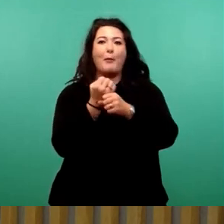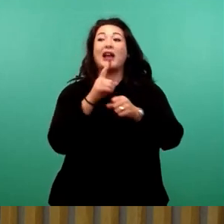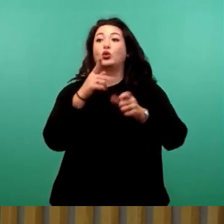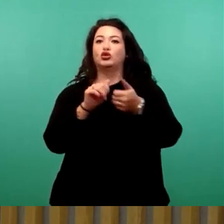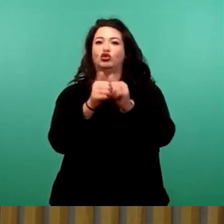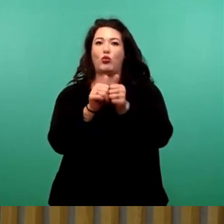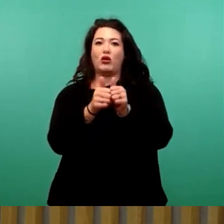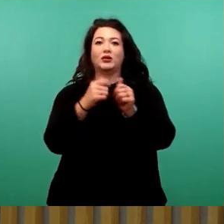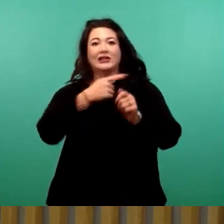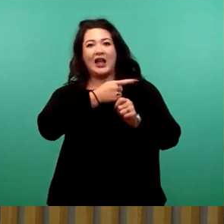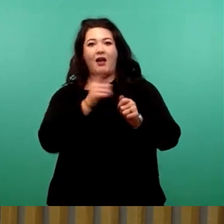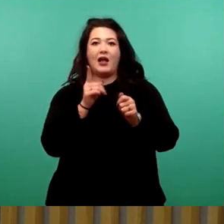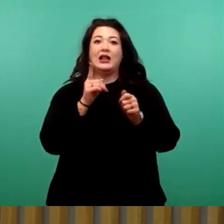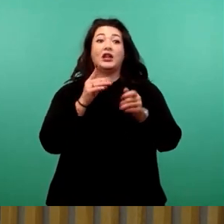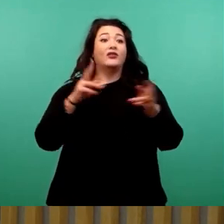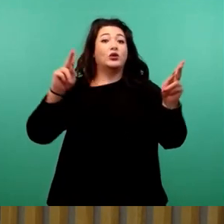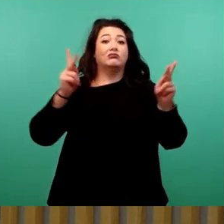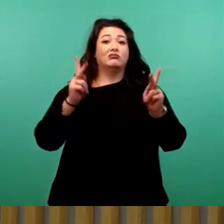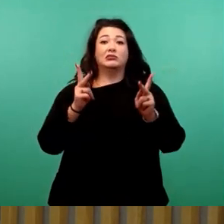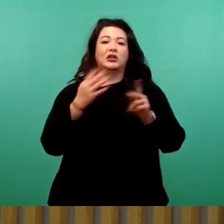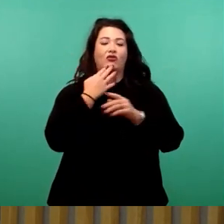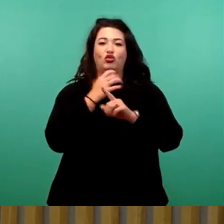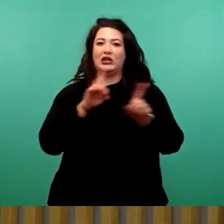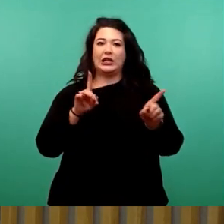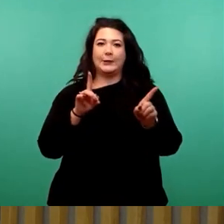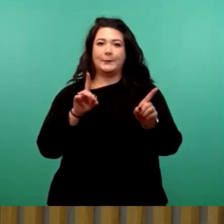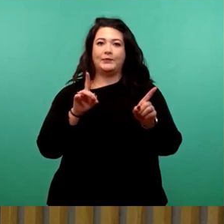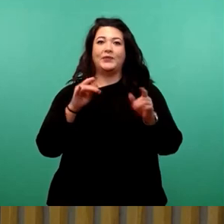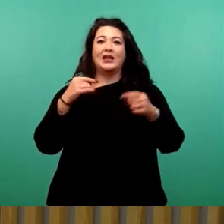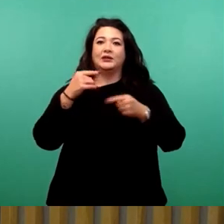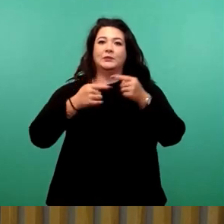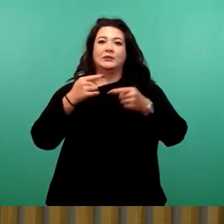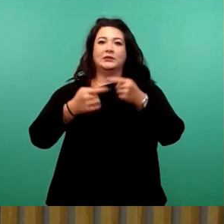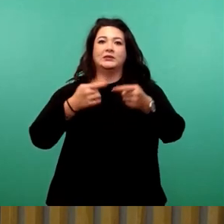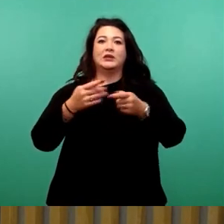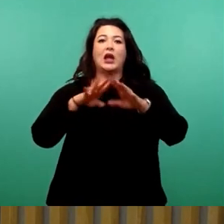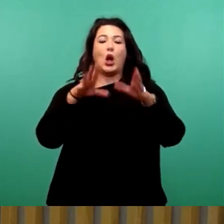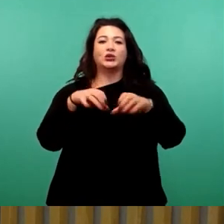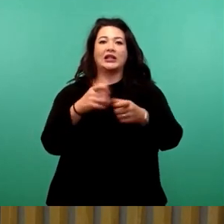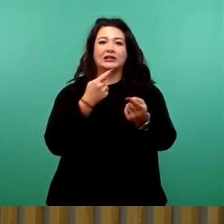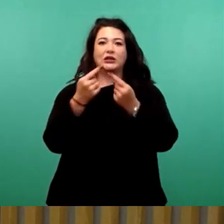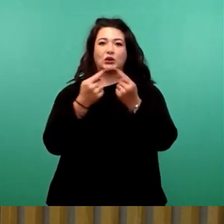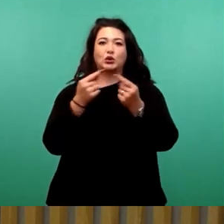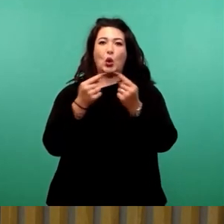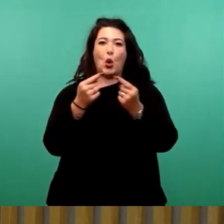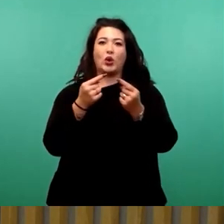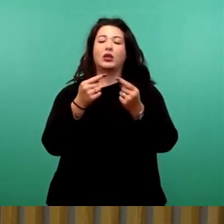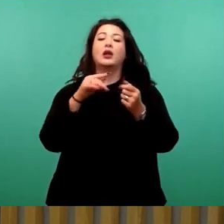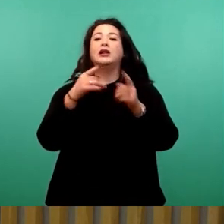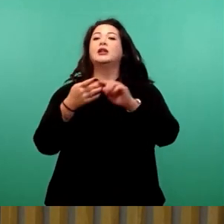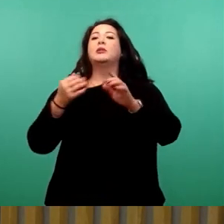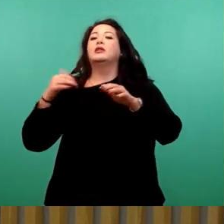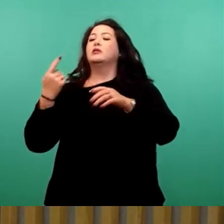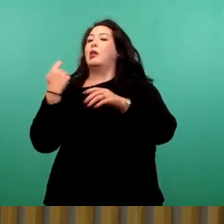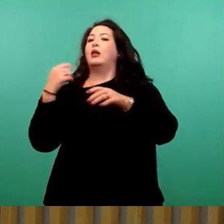nicht gekürzt oder eingeschränkt wird. Im Verlauf der Haushaltsdiskussion hat uns die Verwaltung am 16.09. mitgeteilt,